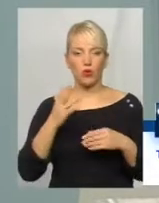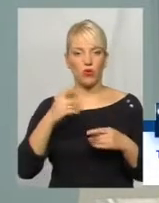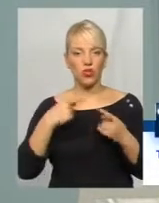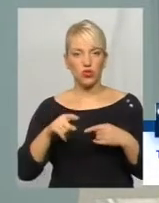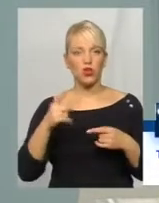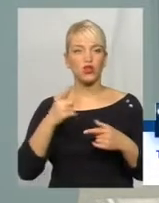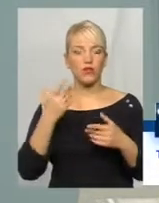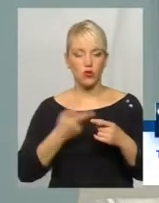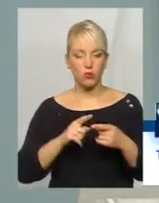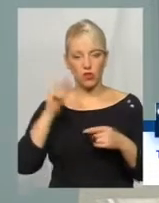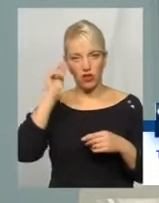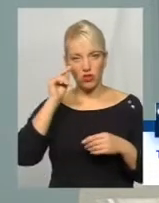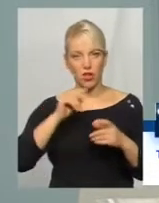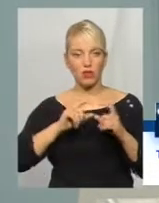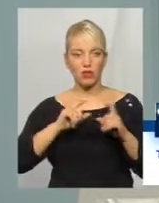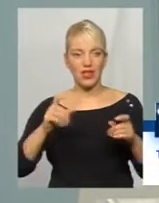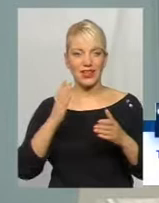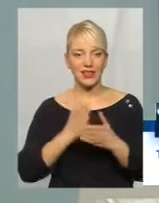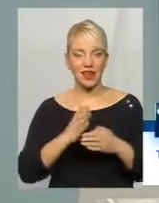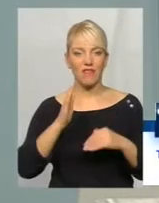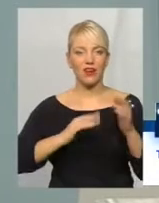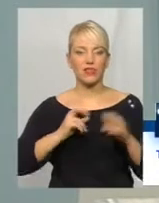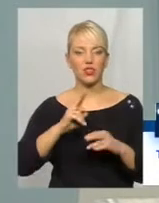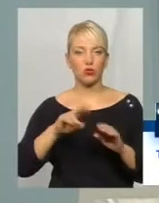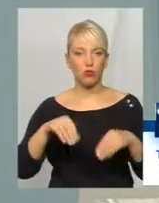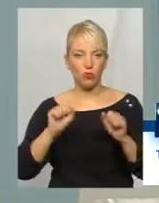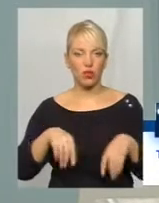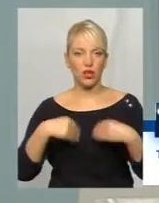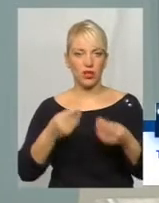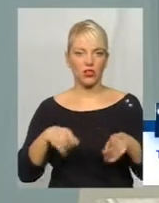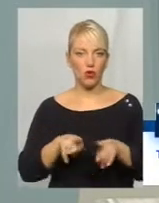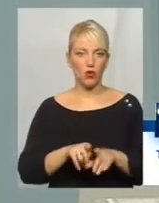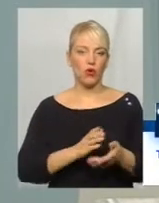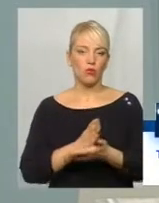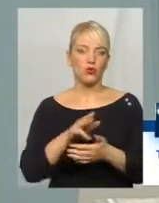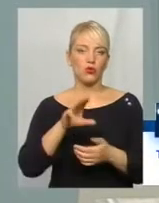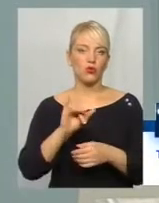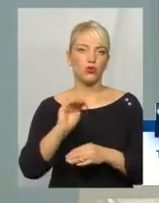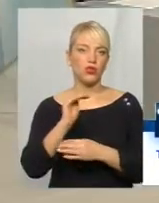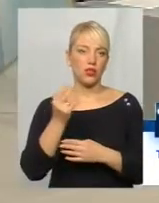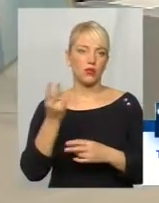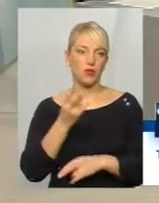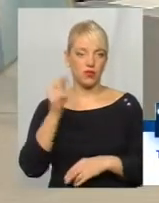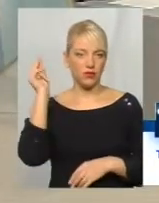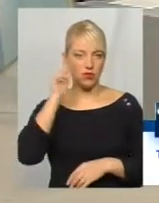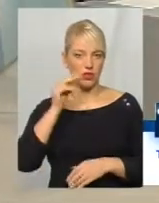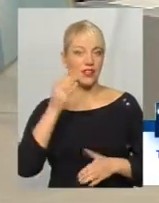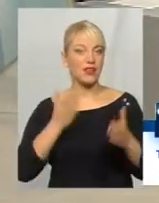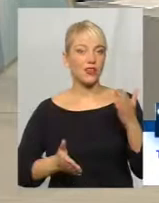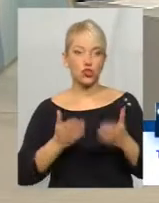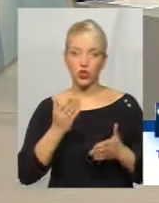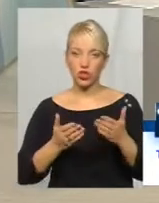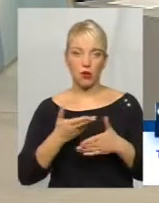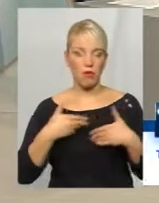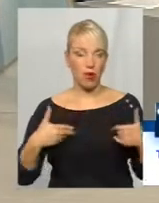закладі є відповідні фахівці, які можуть надати таку послугу, то, звичайно, дитина може її вивчати. Якщо ж